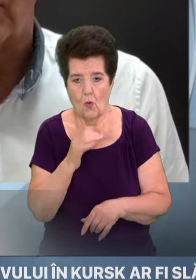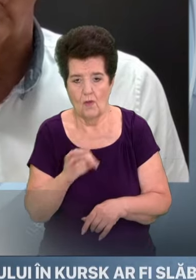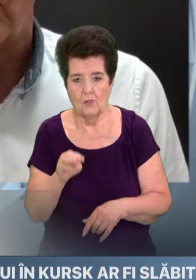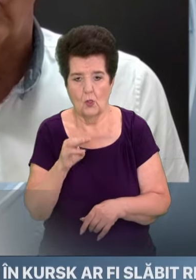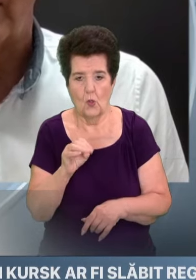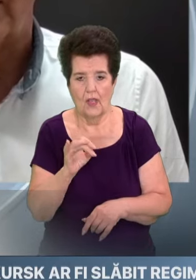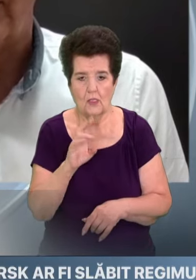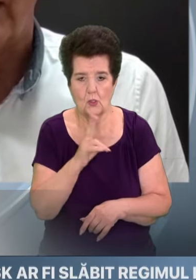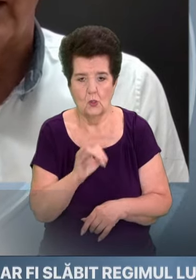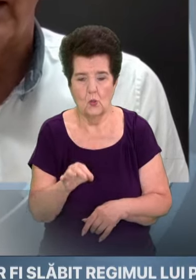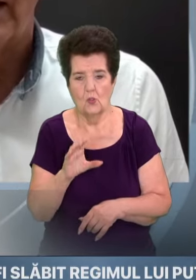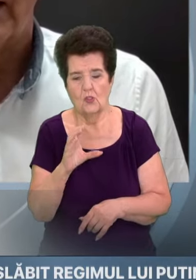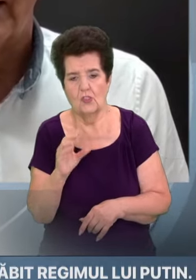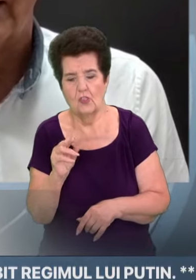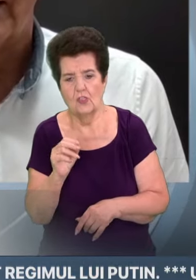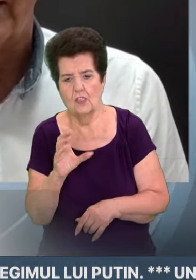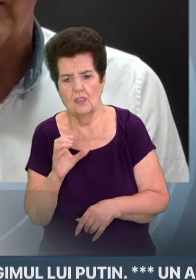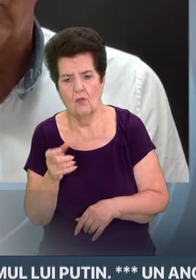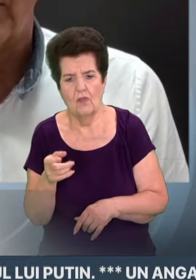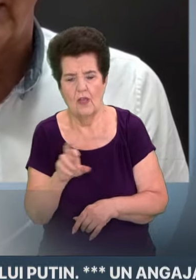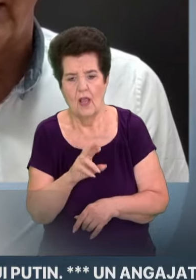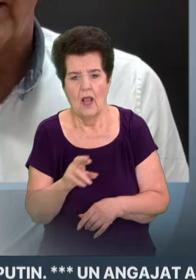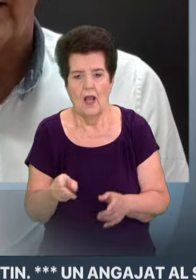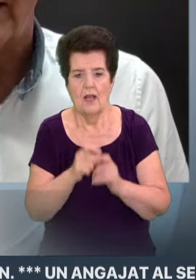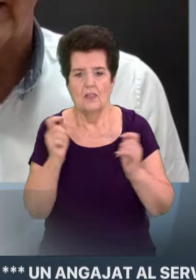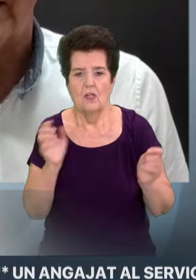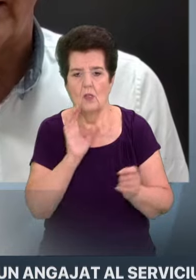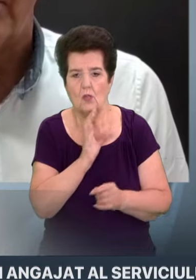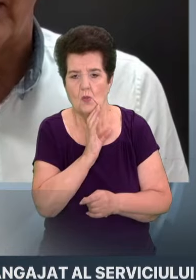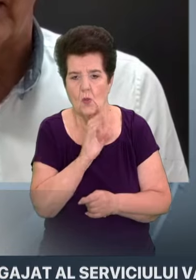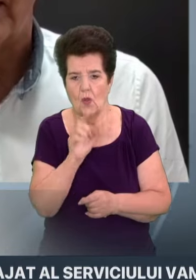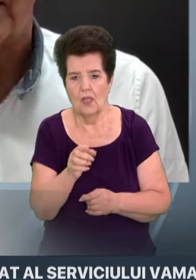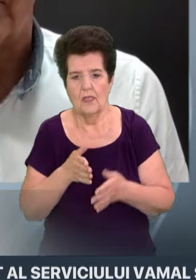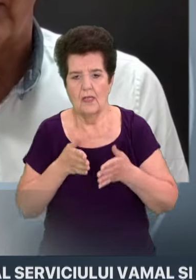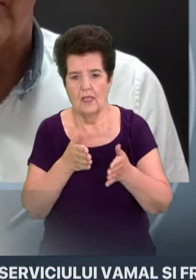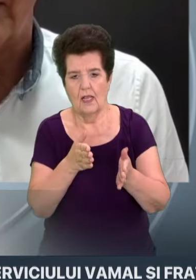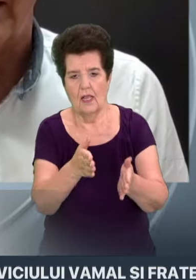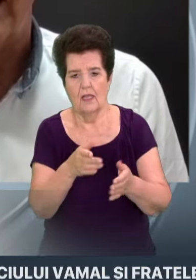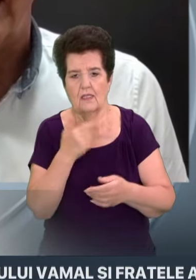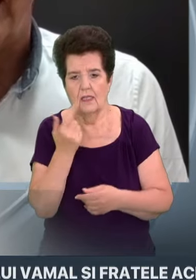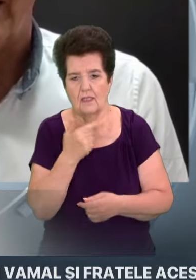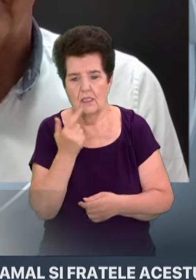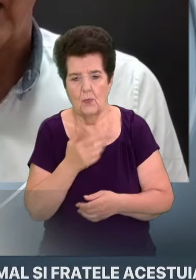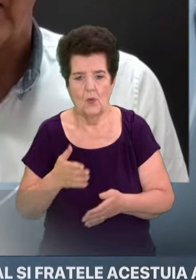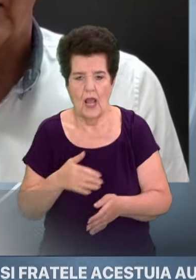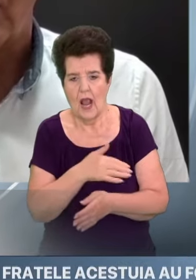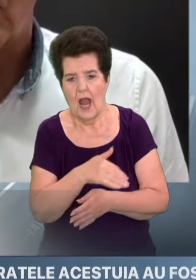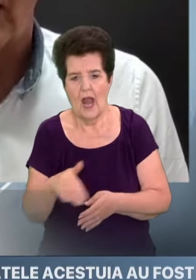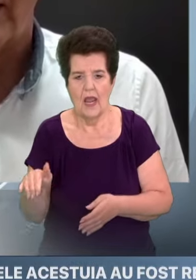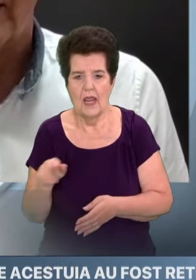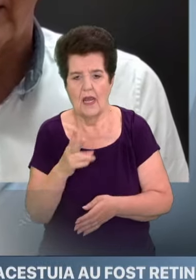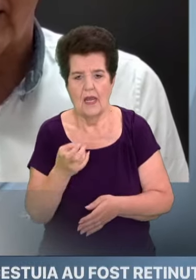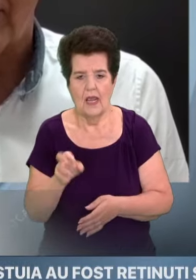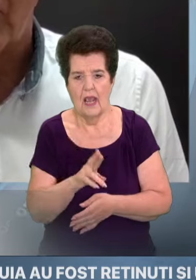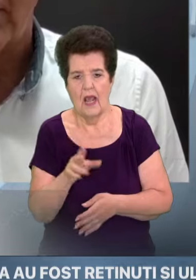Torețcu, cât și Ceasăviar, le deschid lor direcțiile înspre, să spunem, linia de